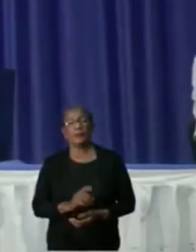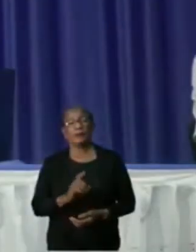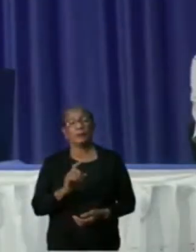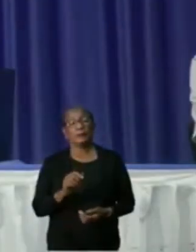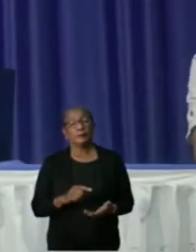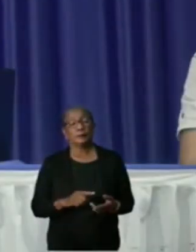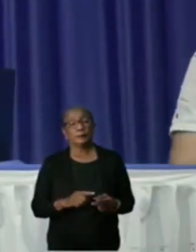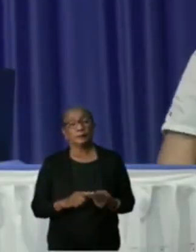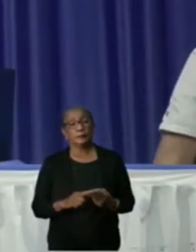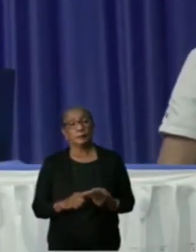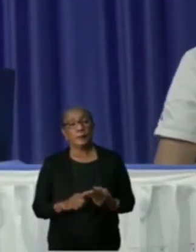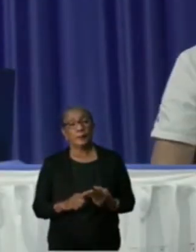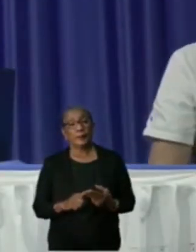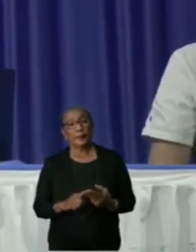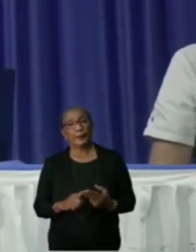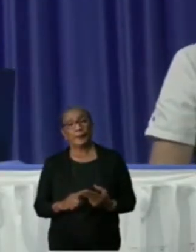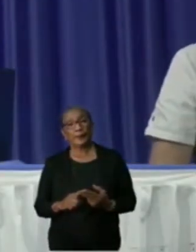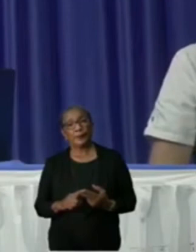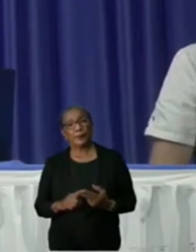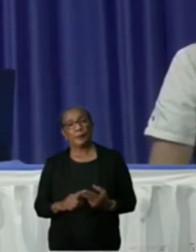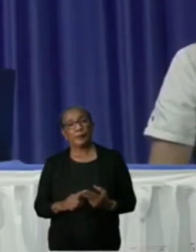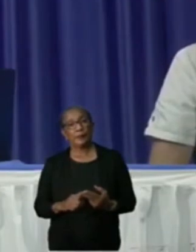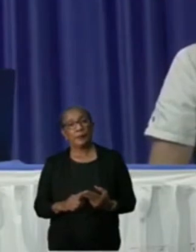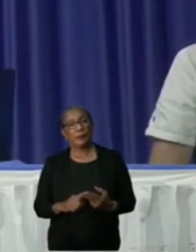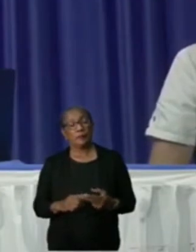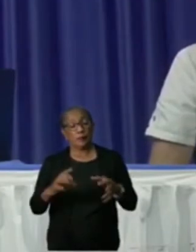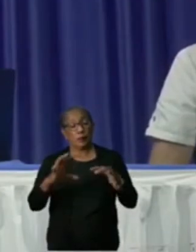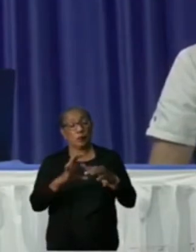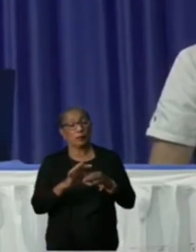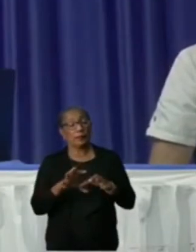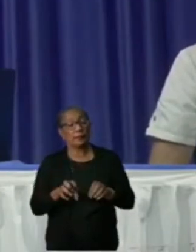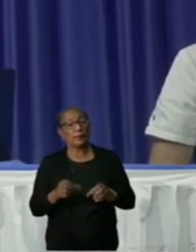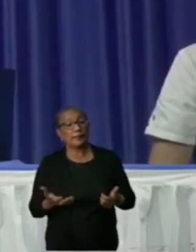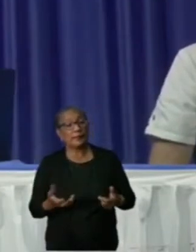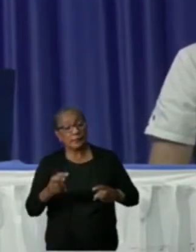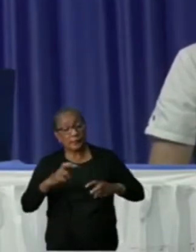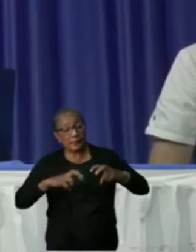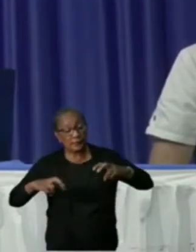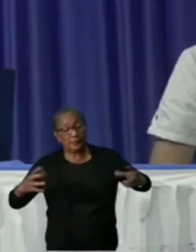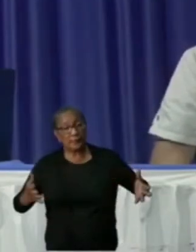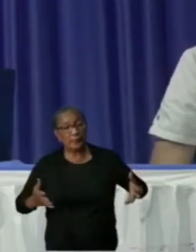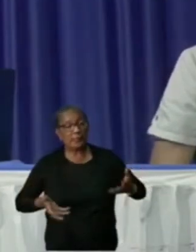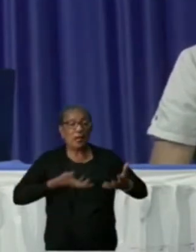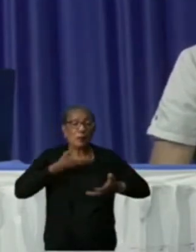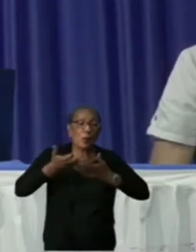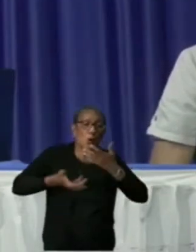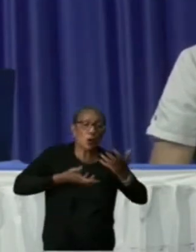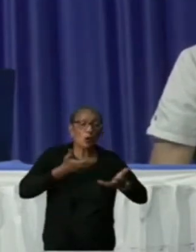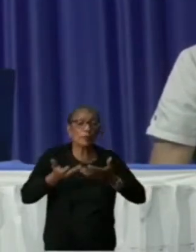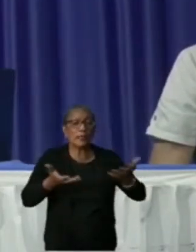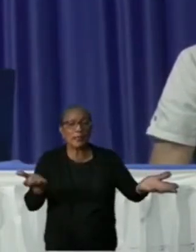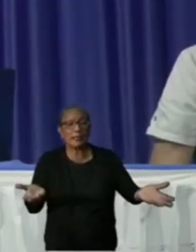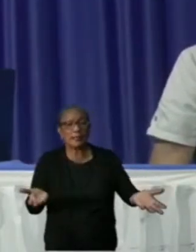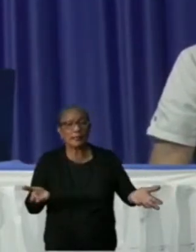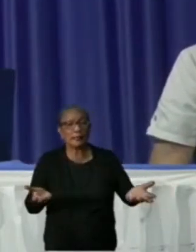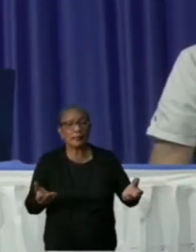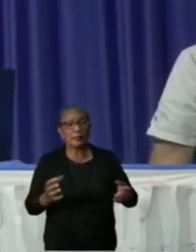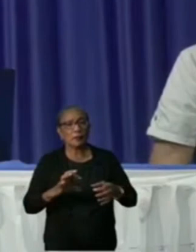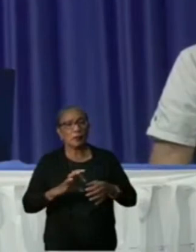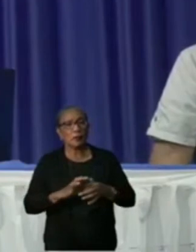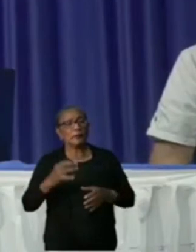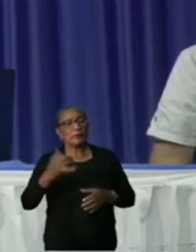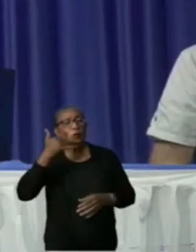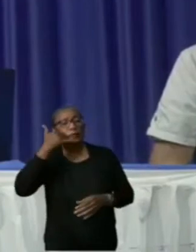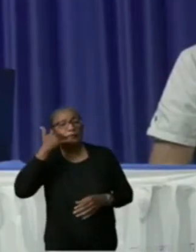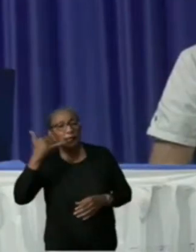van contact tracing, laat me even uitleggen het proces van contact tracing. Contact tracing wat telefoon